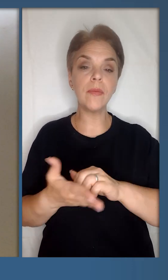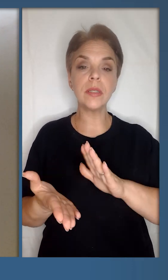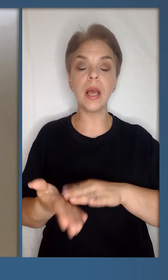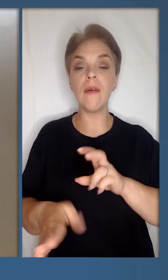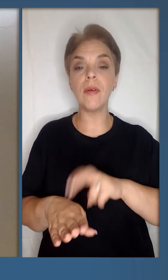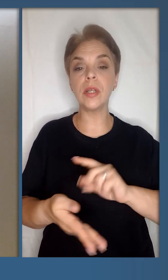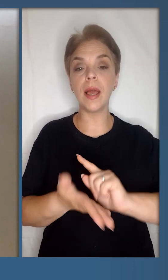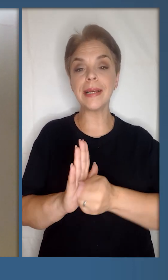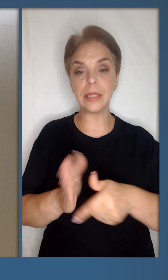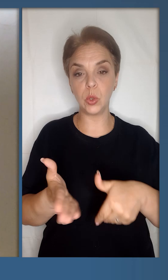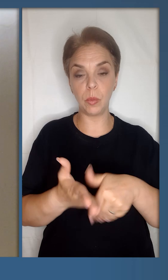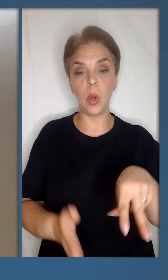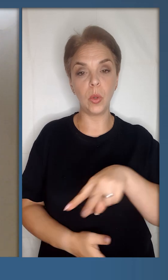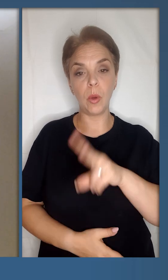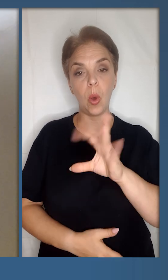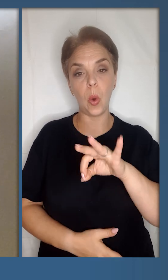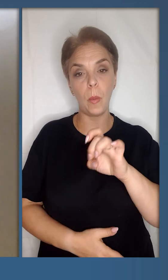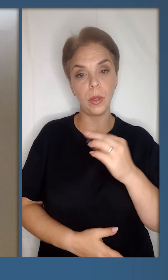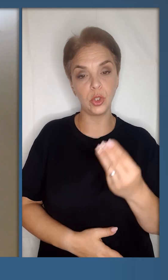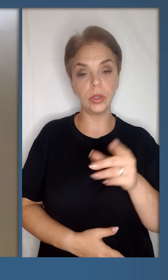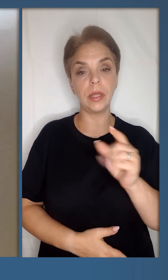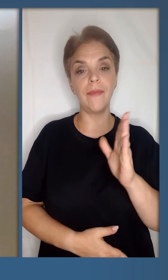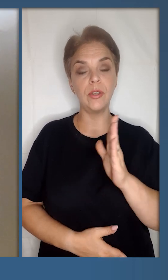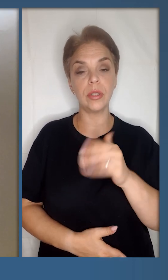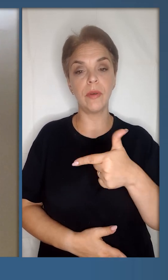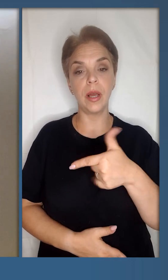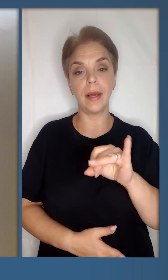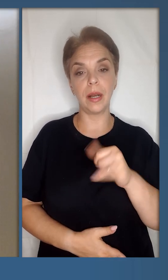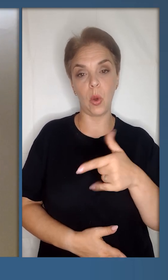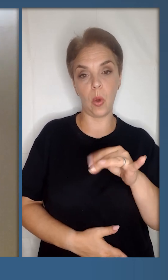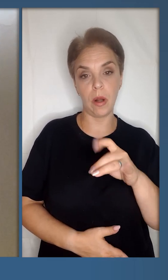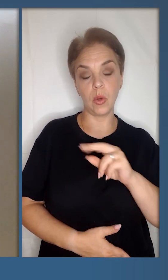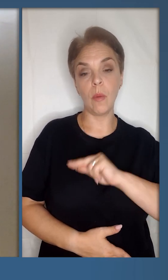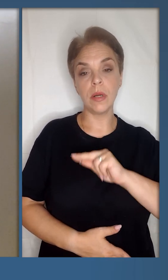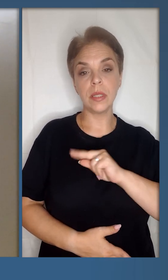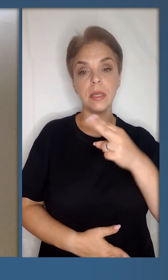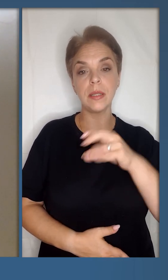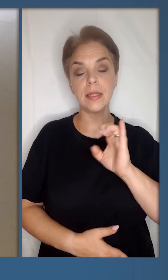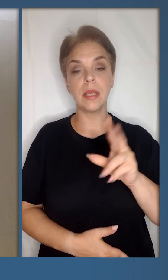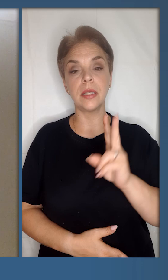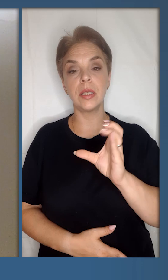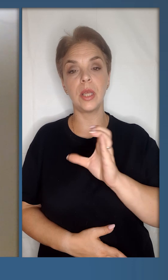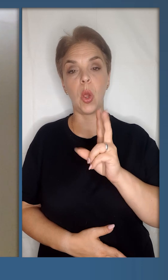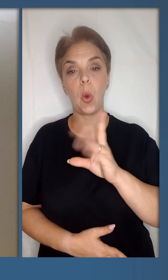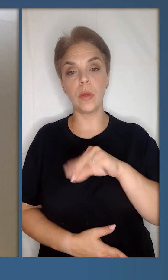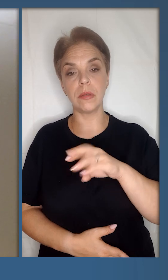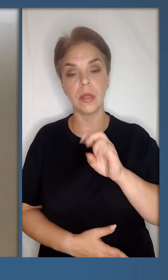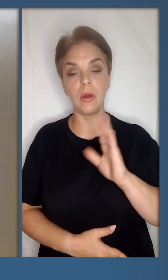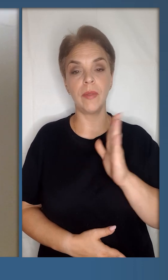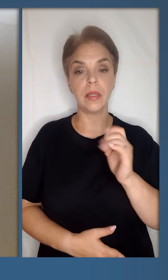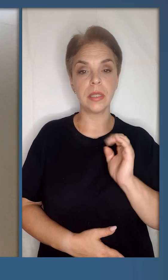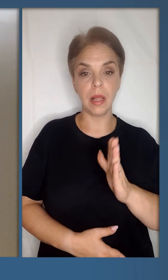відзначу фельдшерів екстренки Людмилу Копиш та В'ячеслава Боргоренка, працівників ДСНС Сергія Костенка,